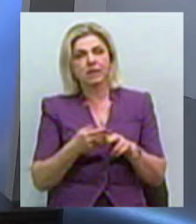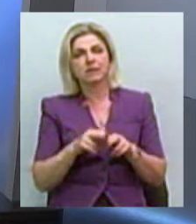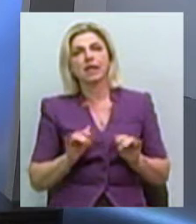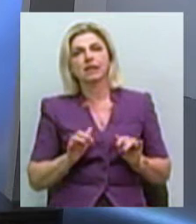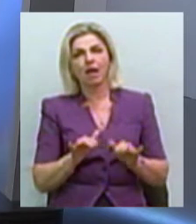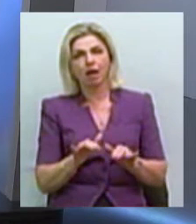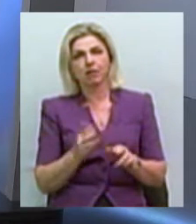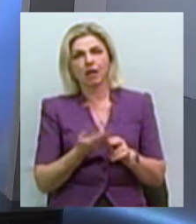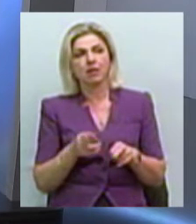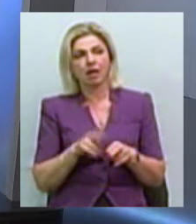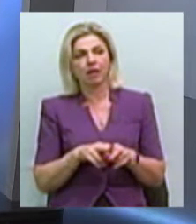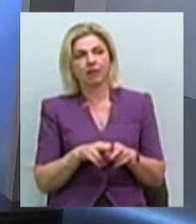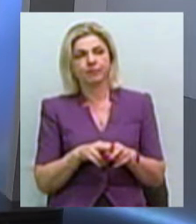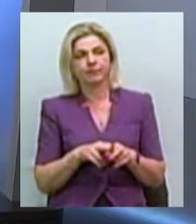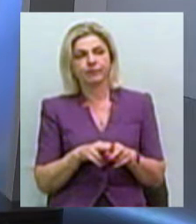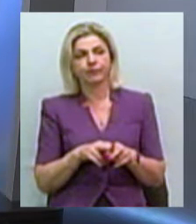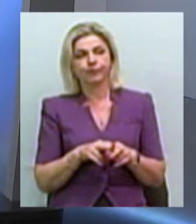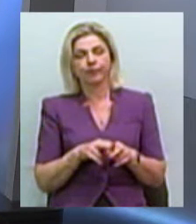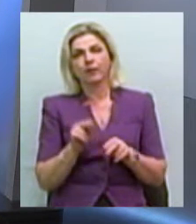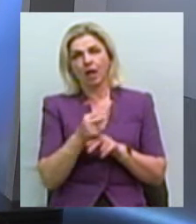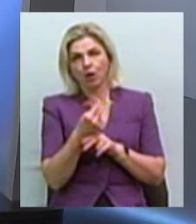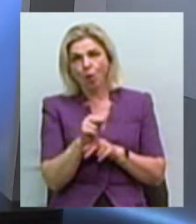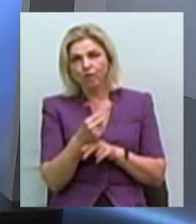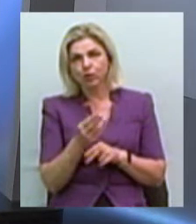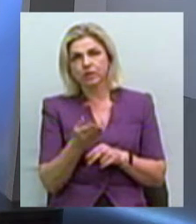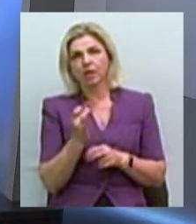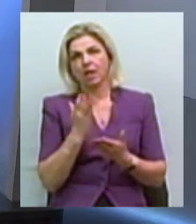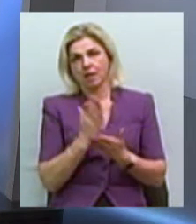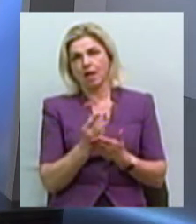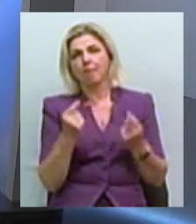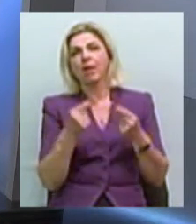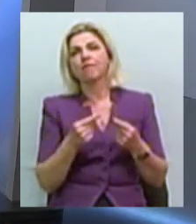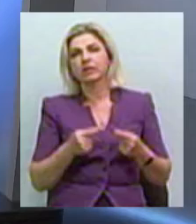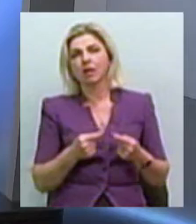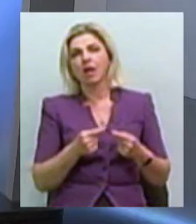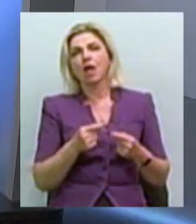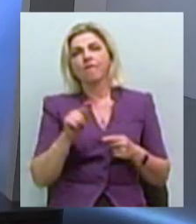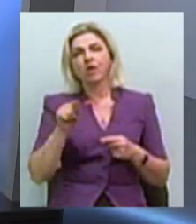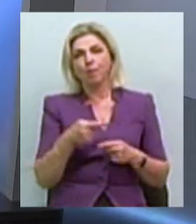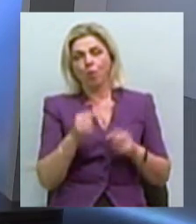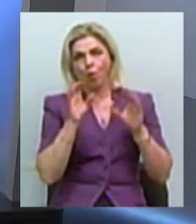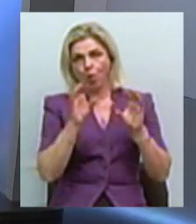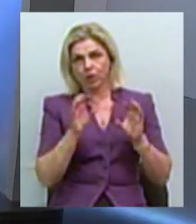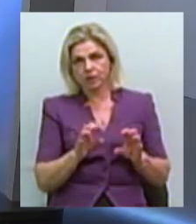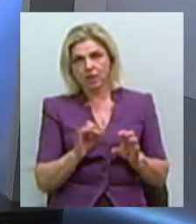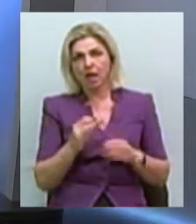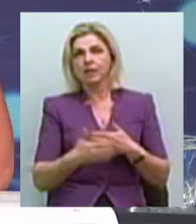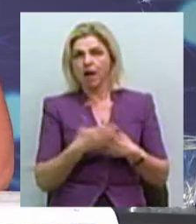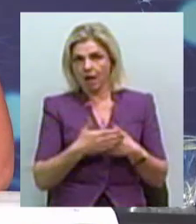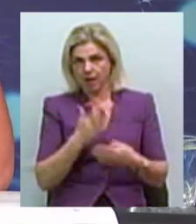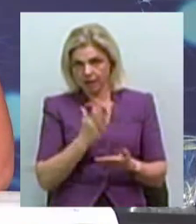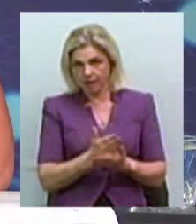скеровується, і є певні вимоги і статті кримінального кодексу, тобто, кримінальне покарання за це.